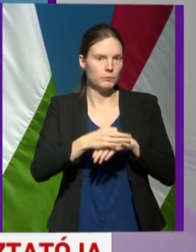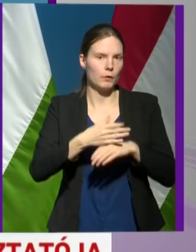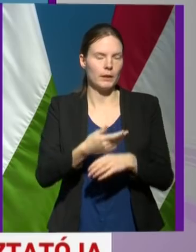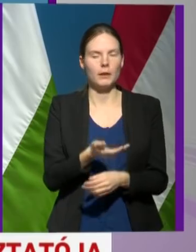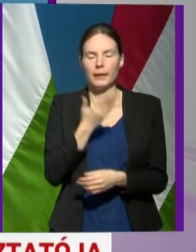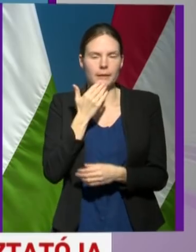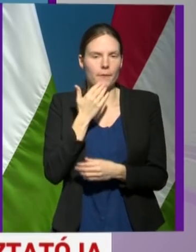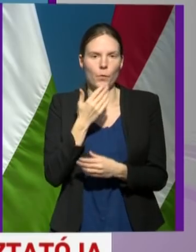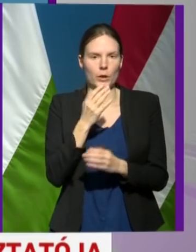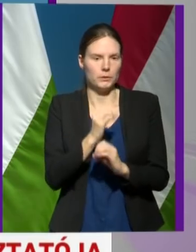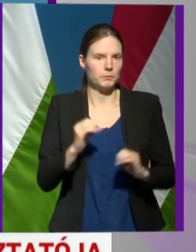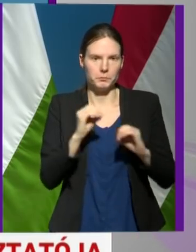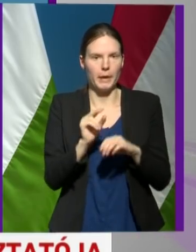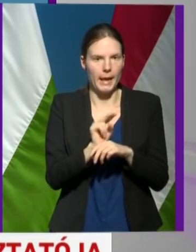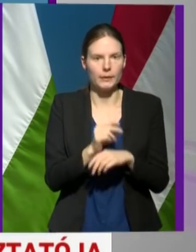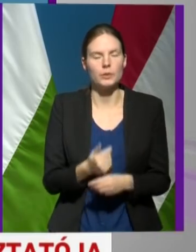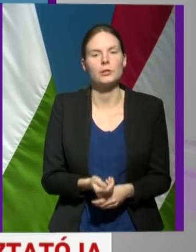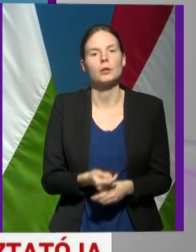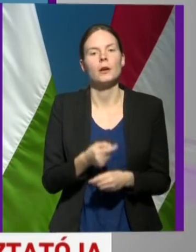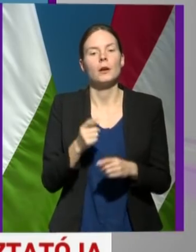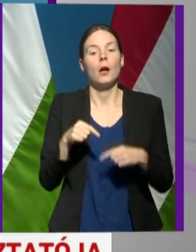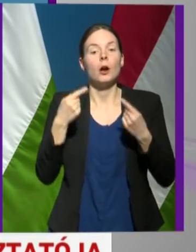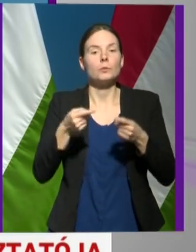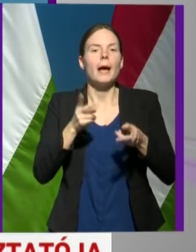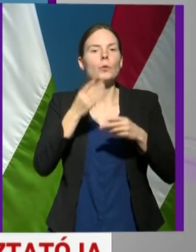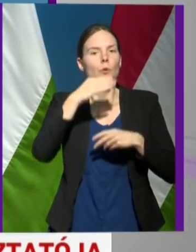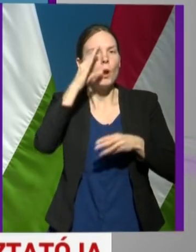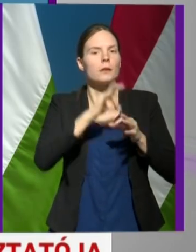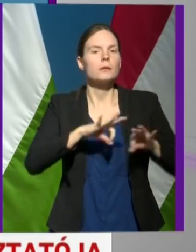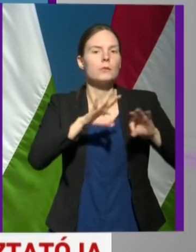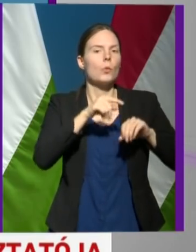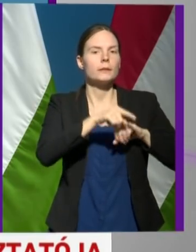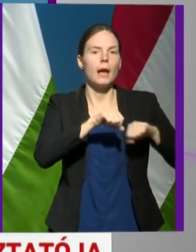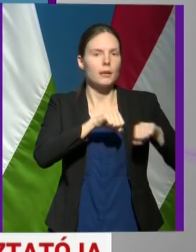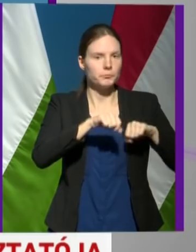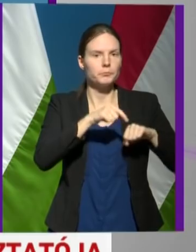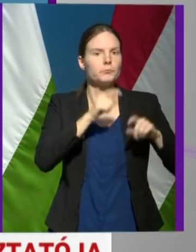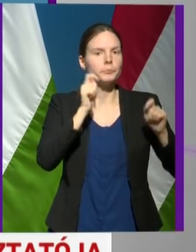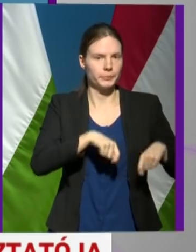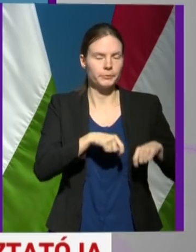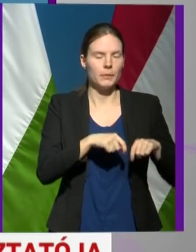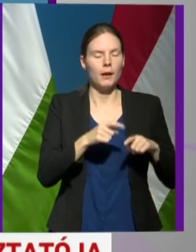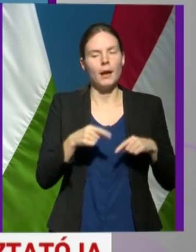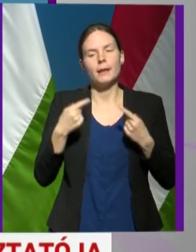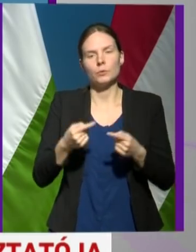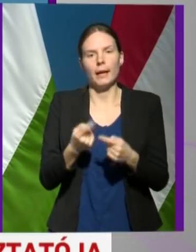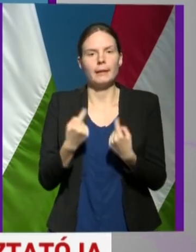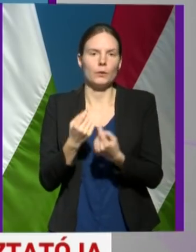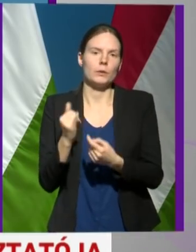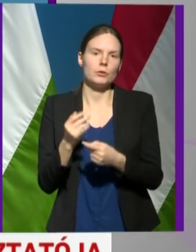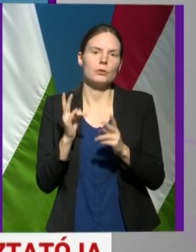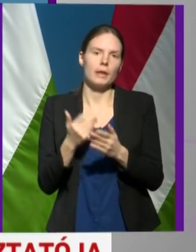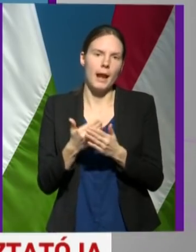határon. Tekintet alól, az olasz kormány ilyen korlátozó intézkedést hozott, ezért kellett nekünk is ezzel a tervvel